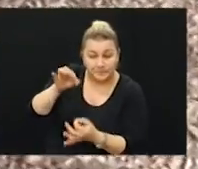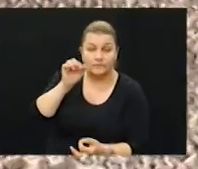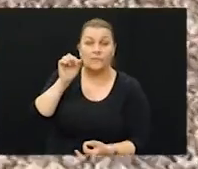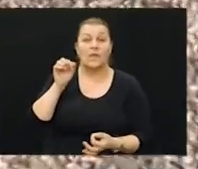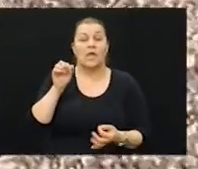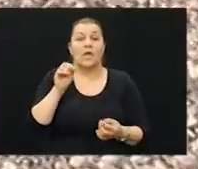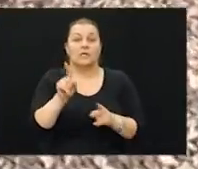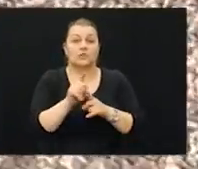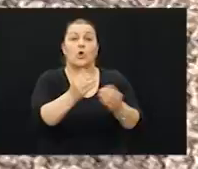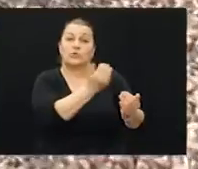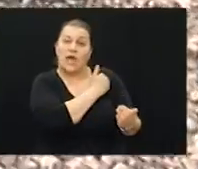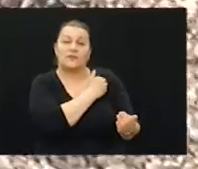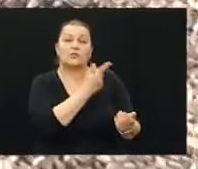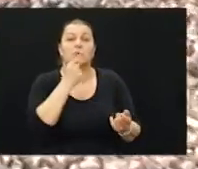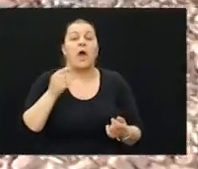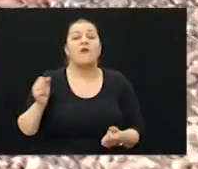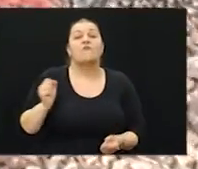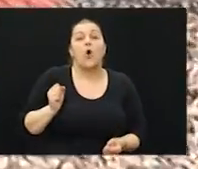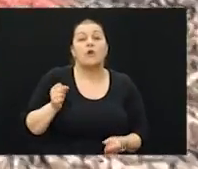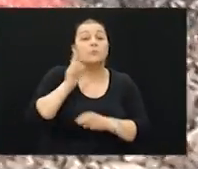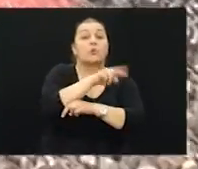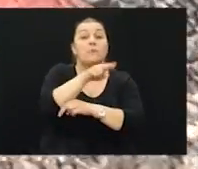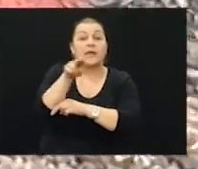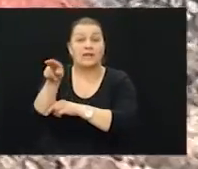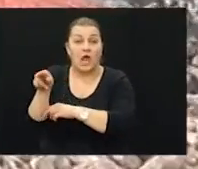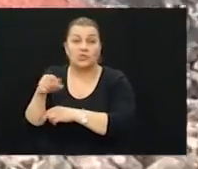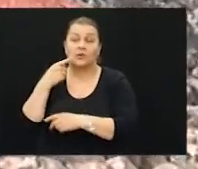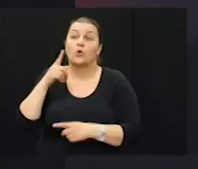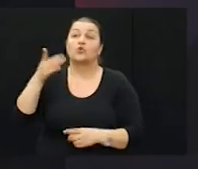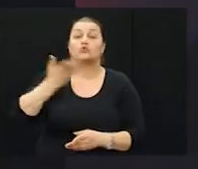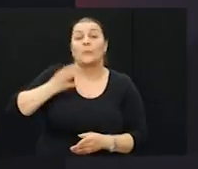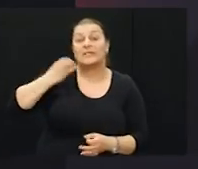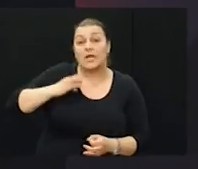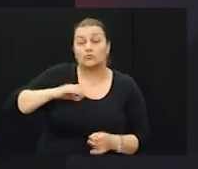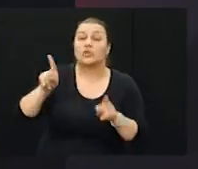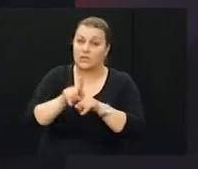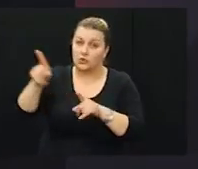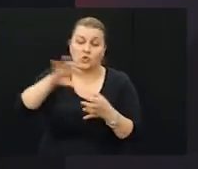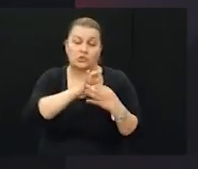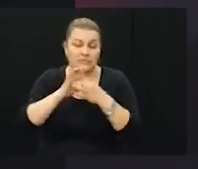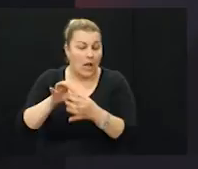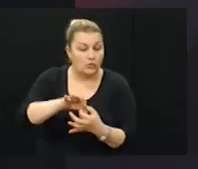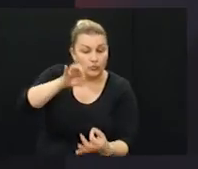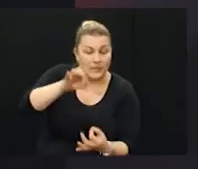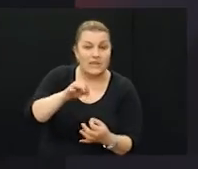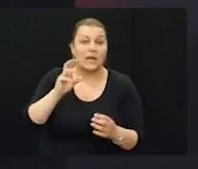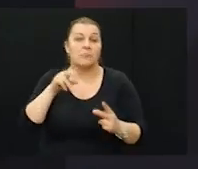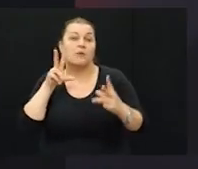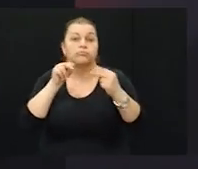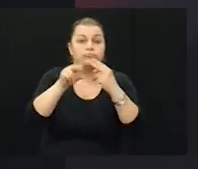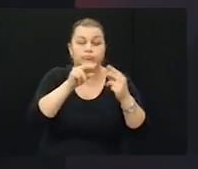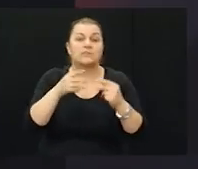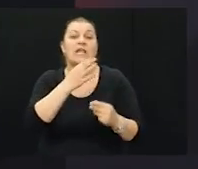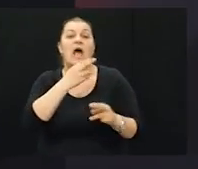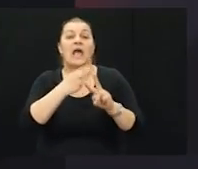vodostaju od strane pripadnika vojnih promatrača koje smo za taj dio zadužili. I oni su imali konstantnu vezu sa